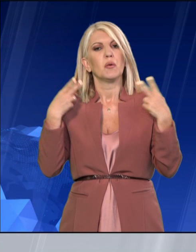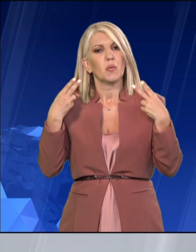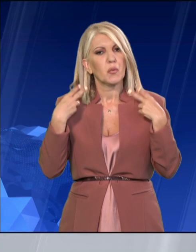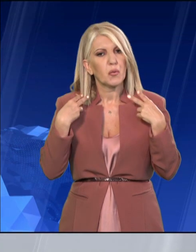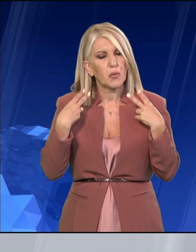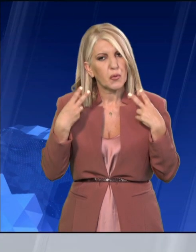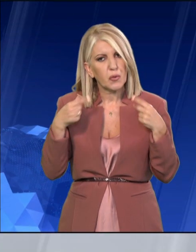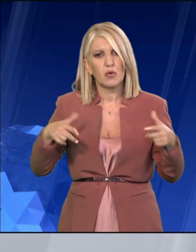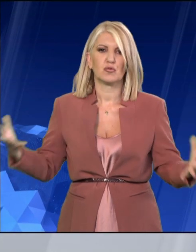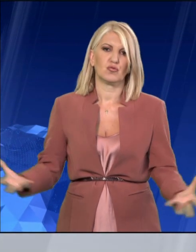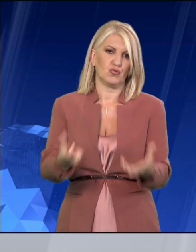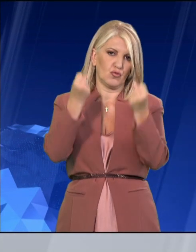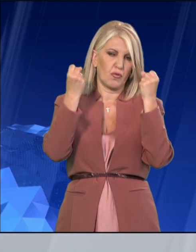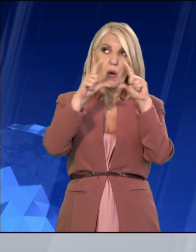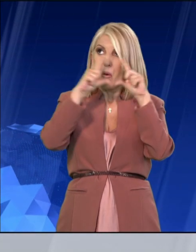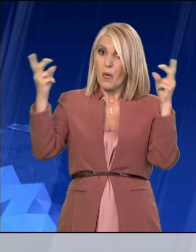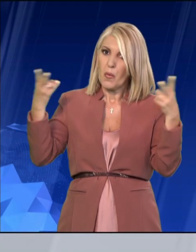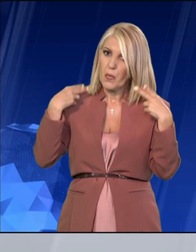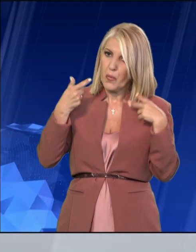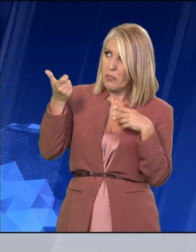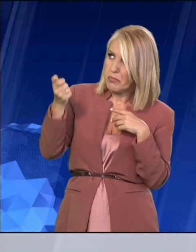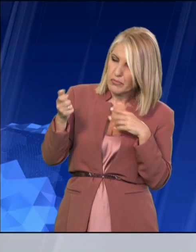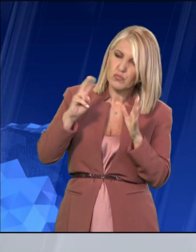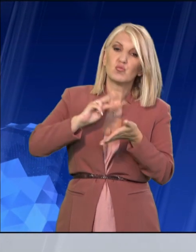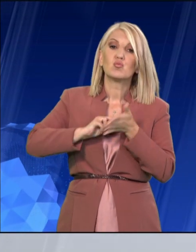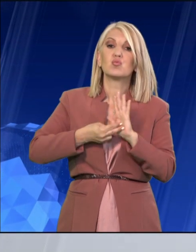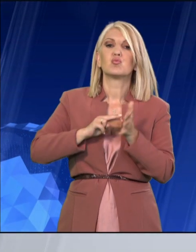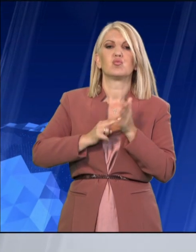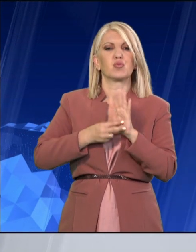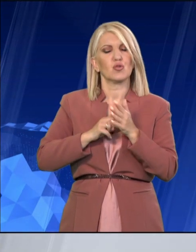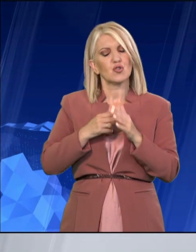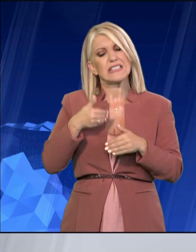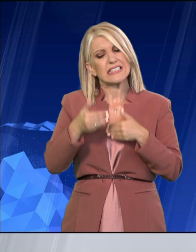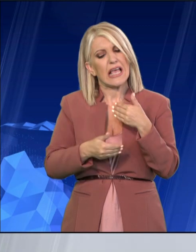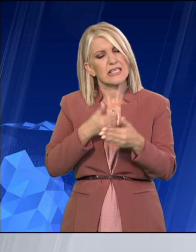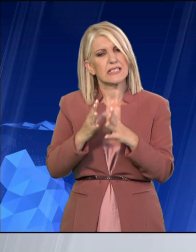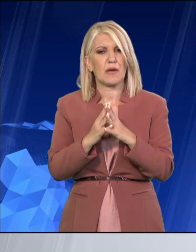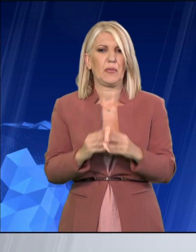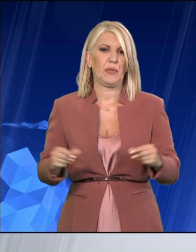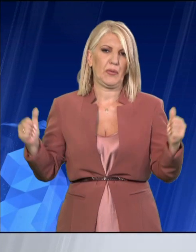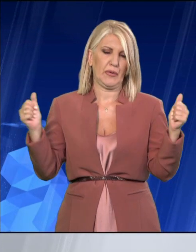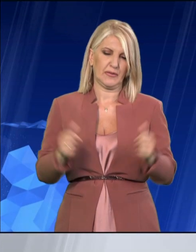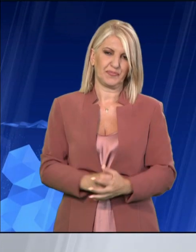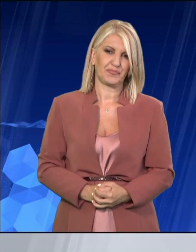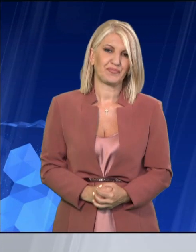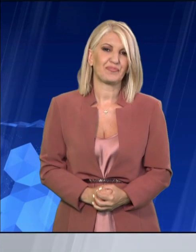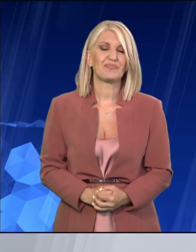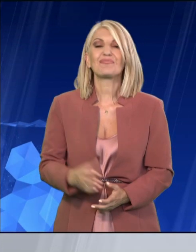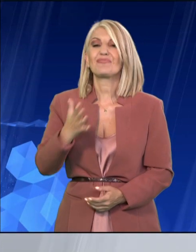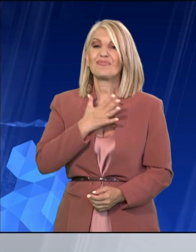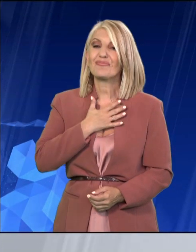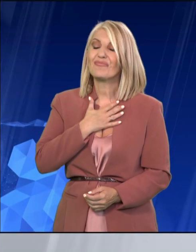θανάτους στη χώρα μας. Και με προσοχή νομίζω να το ξεπεράσουμε γι' αυτό. Γιατί τώρα και τελευταία χρόνια. Κυρία Δημήτρη